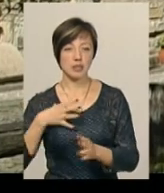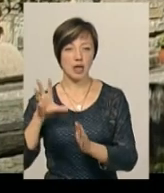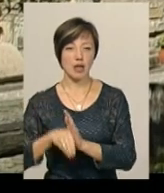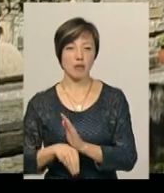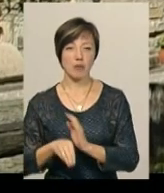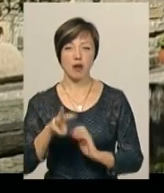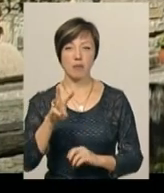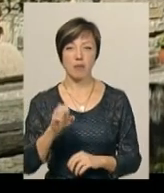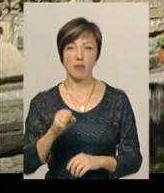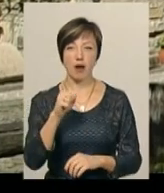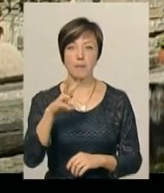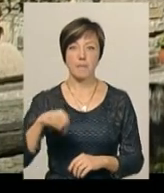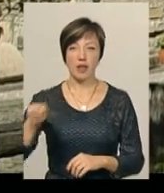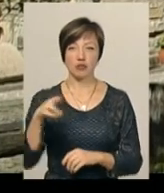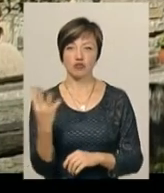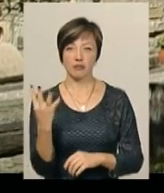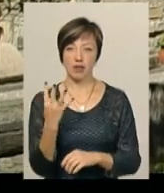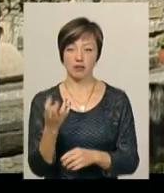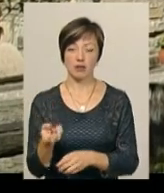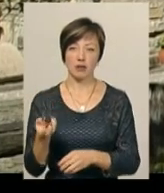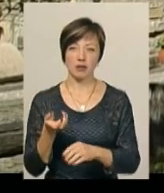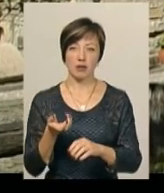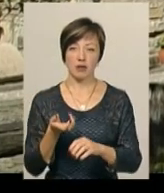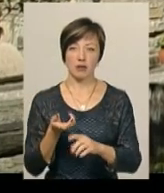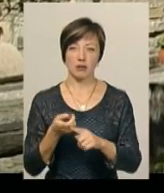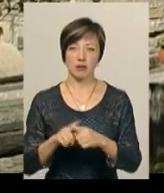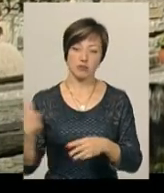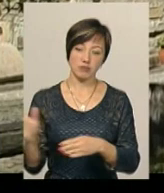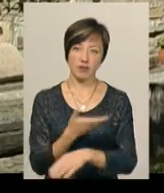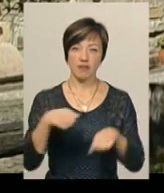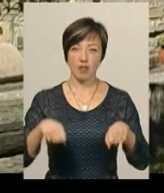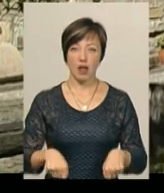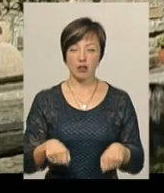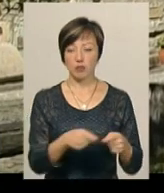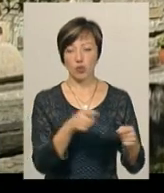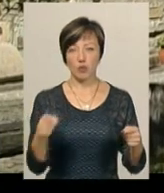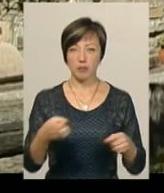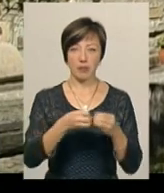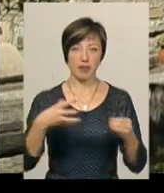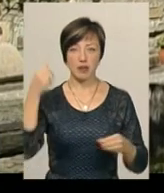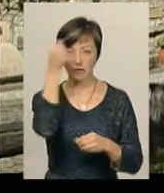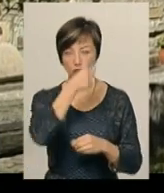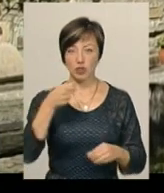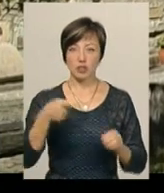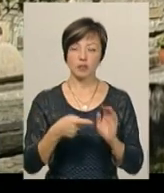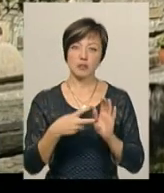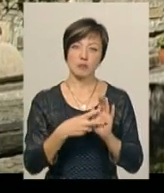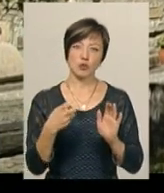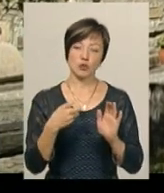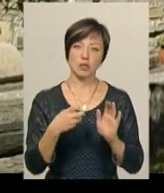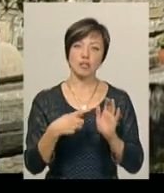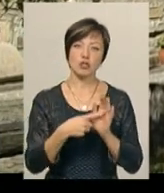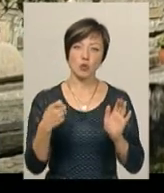Махмеда IV, якого скинули з влади яничери, які збунтувалися, тобто протягом, проміжком в 15 років – 1672